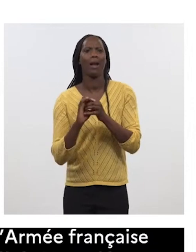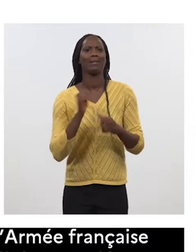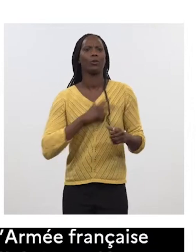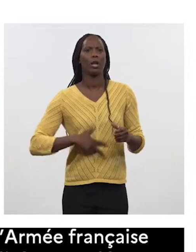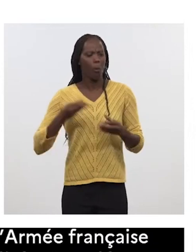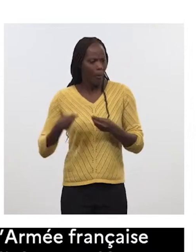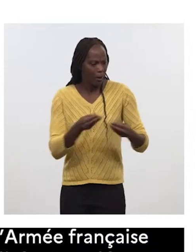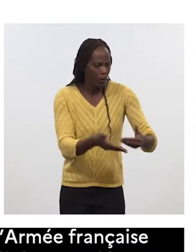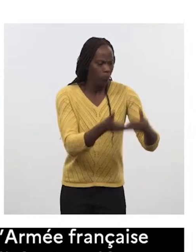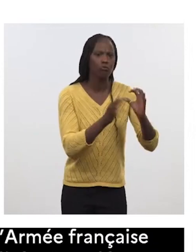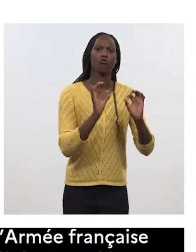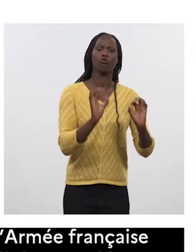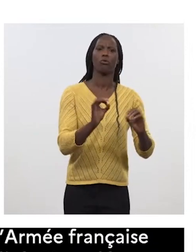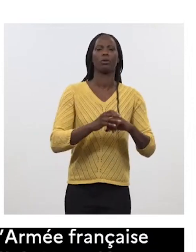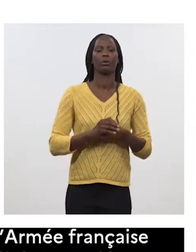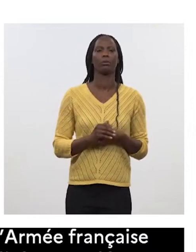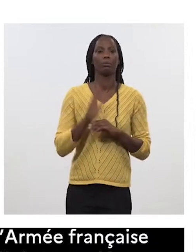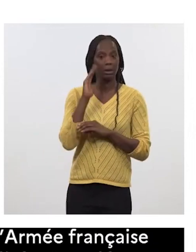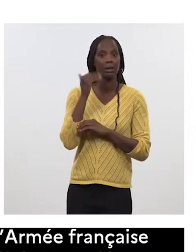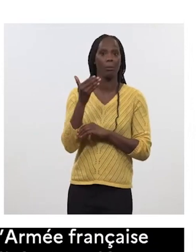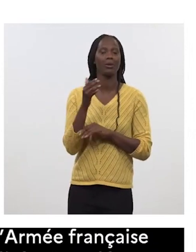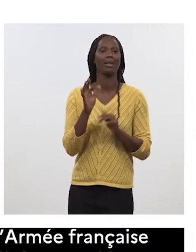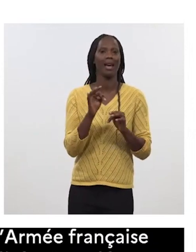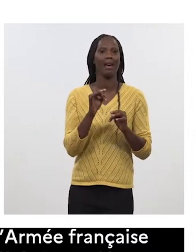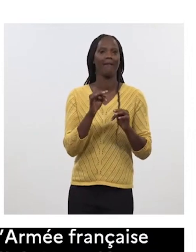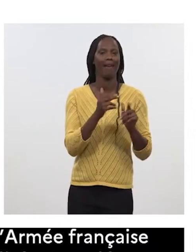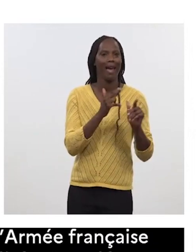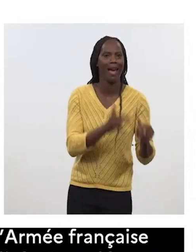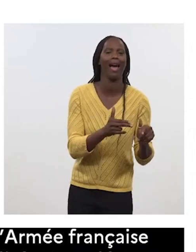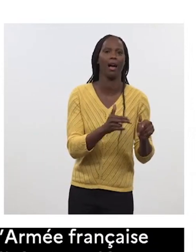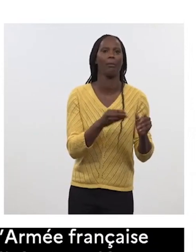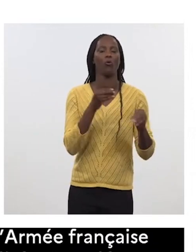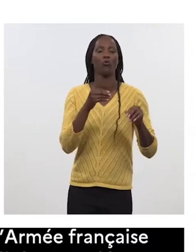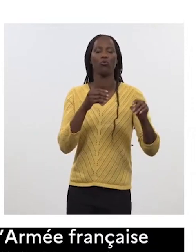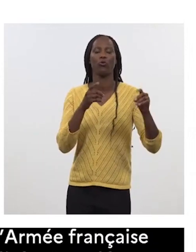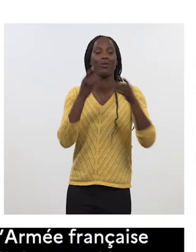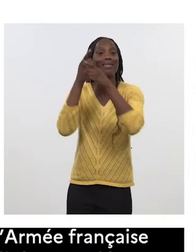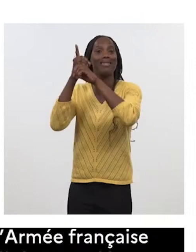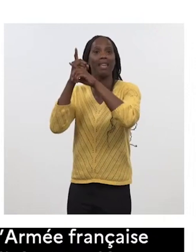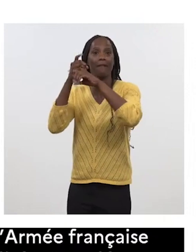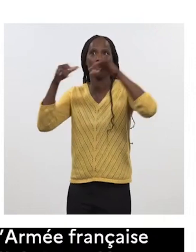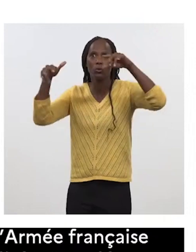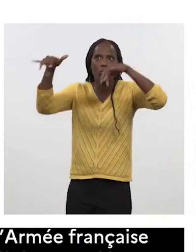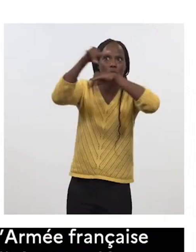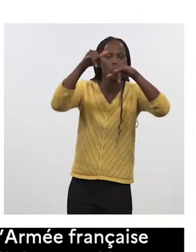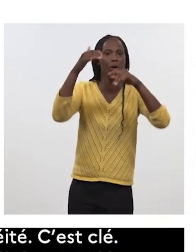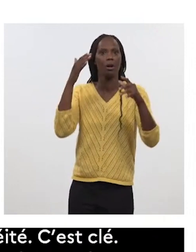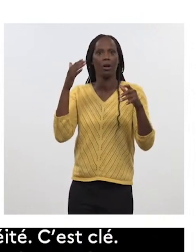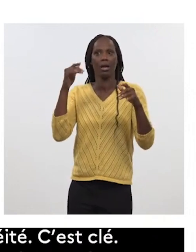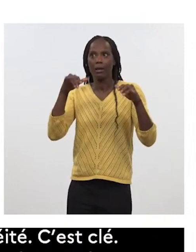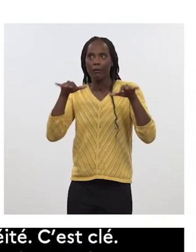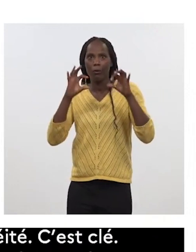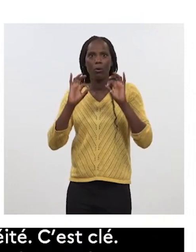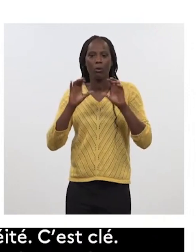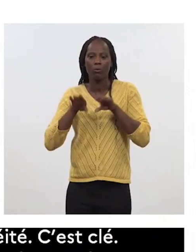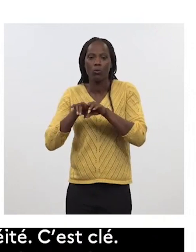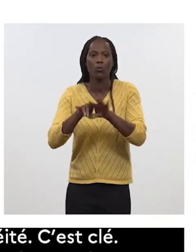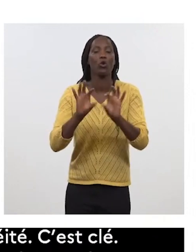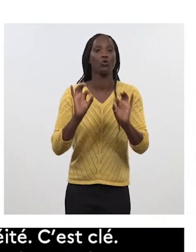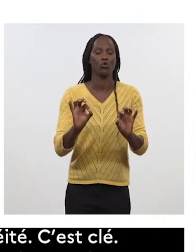'artillerie pour le canon César ou sur la défense solaire mais objectivement si nos armées étaient engagées dans un combat de haute intensité